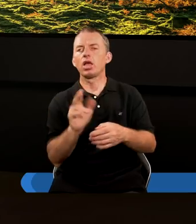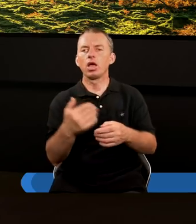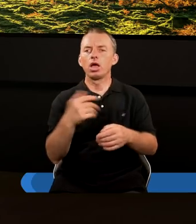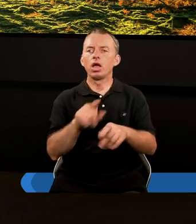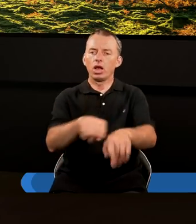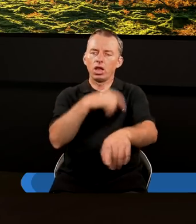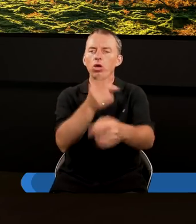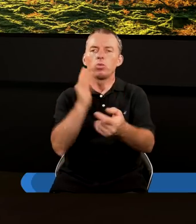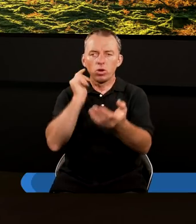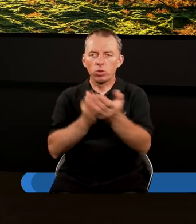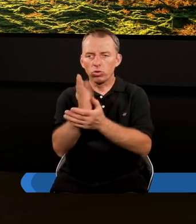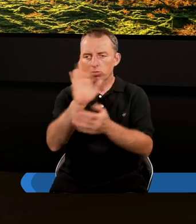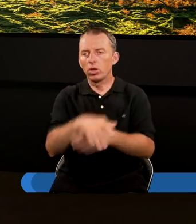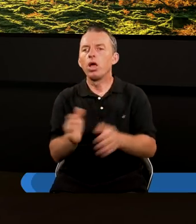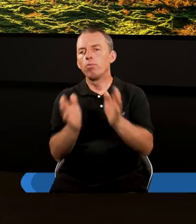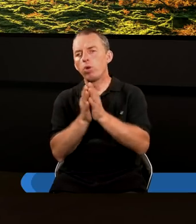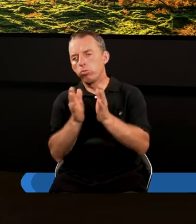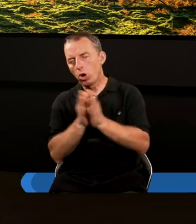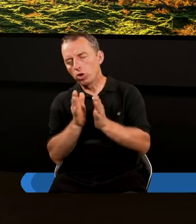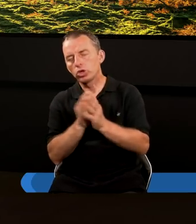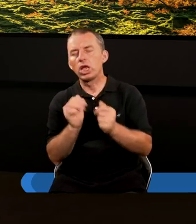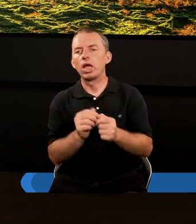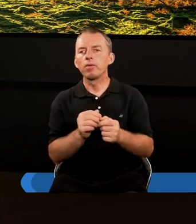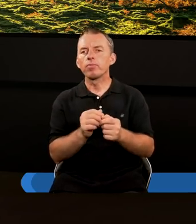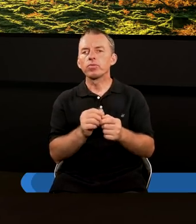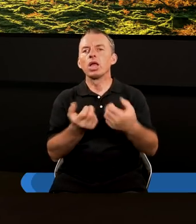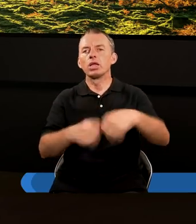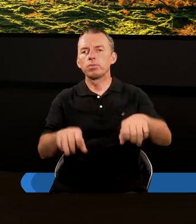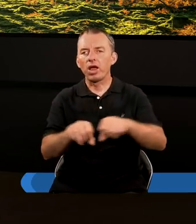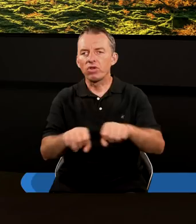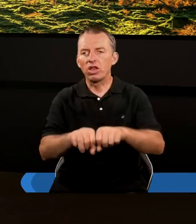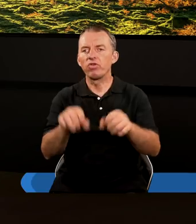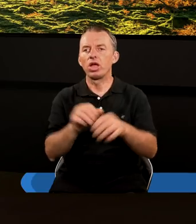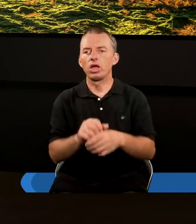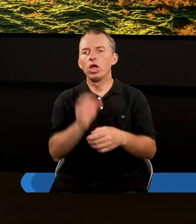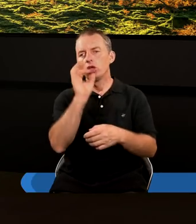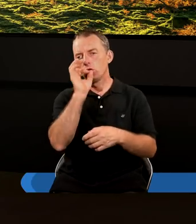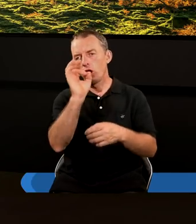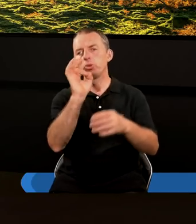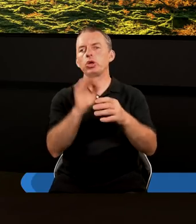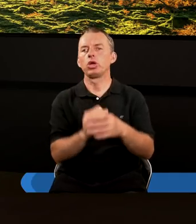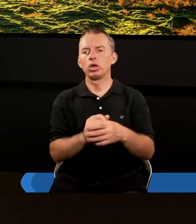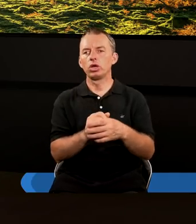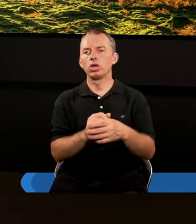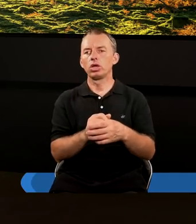posłuszni Bogu, pobożni, sprawiedliwi, dobrzy,